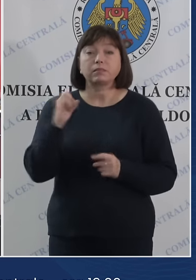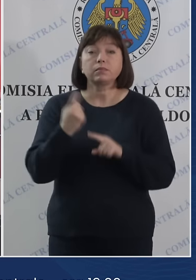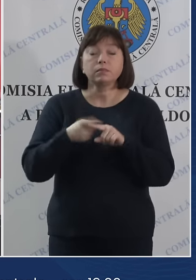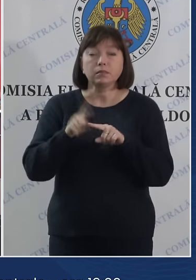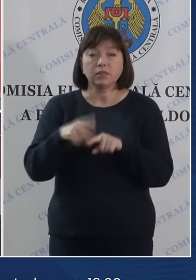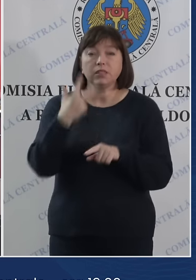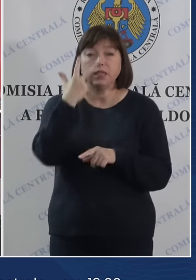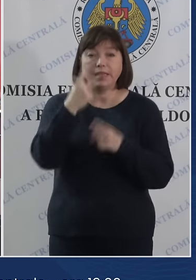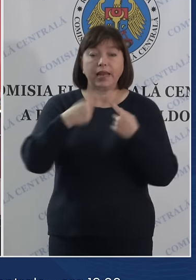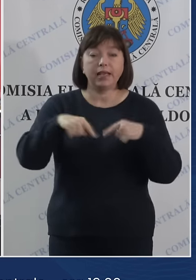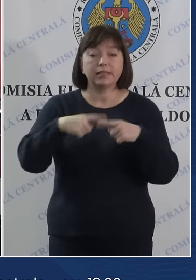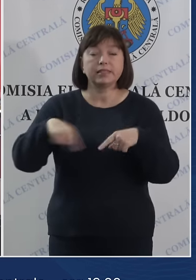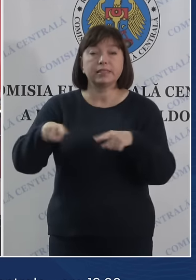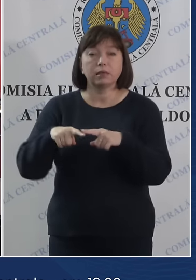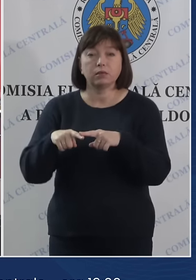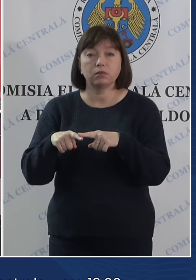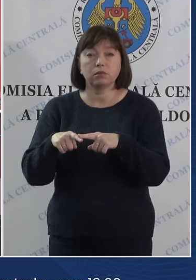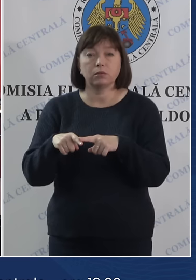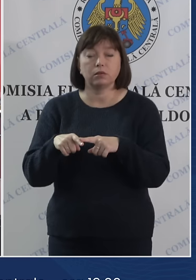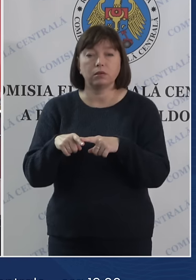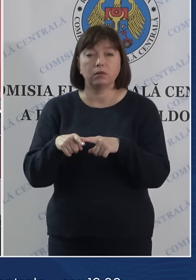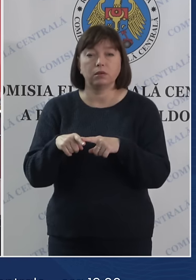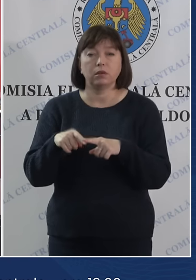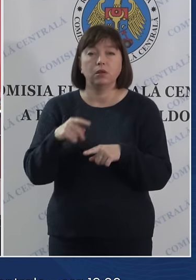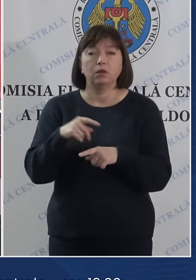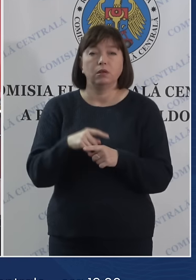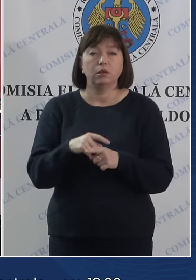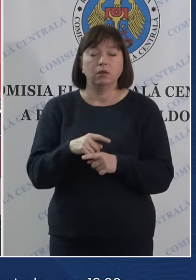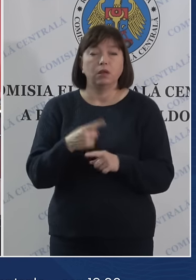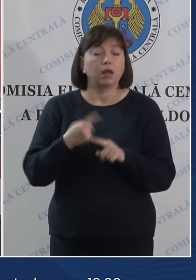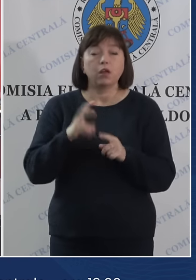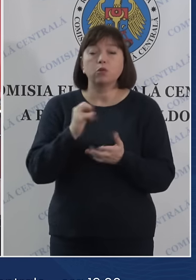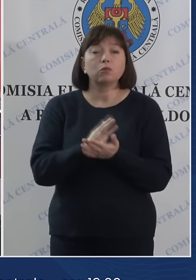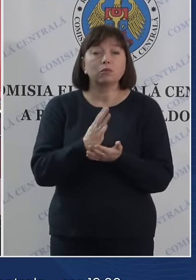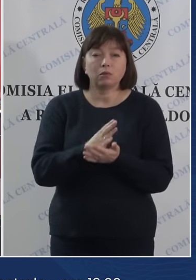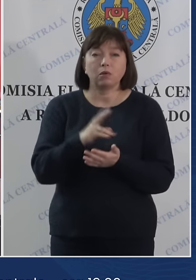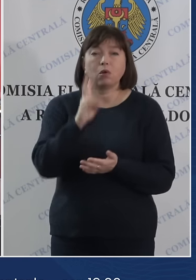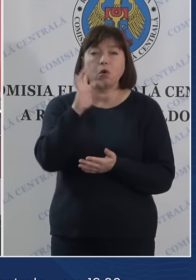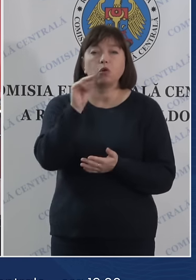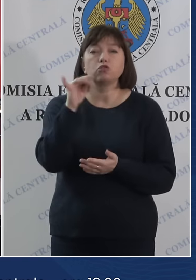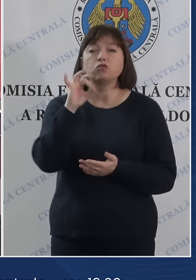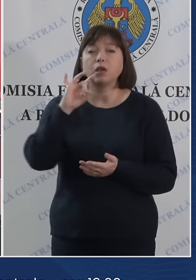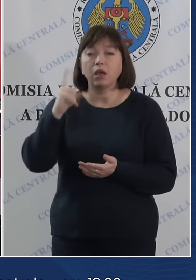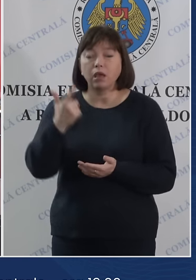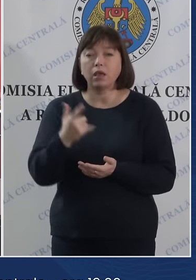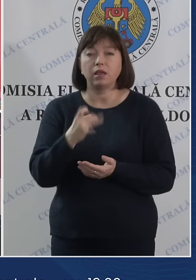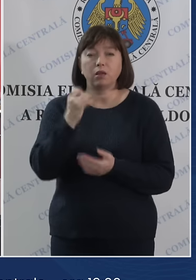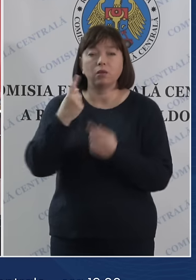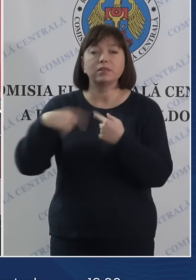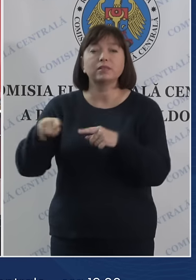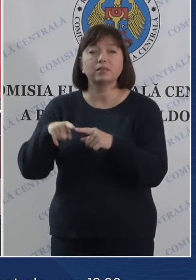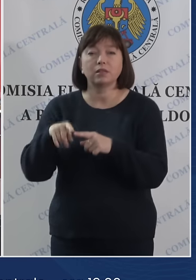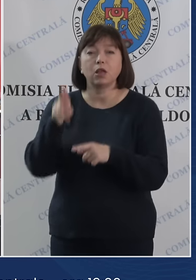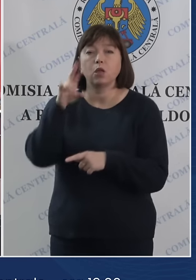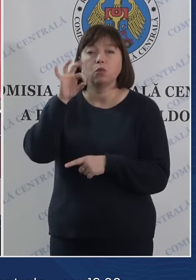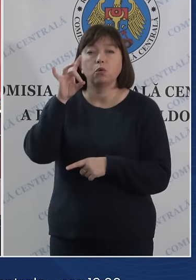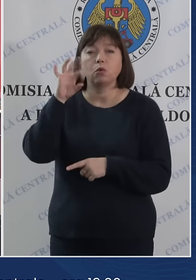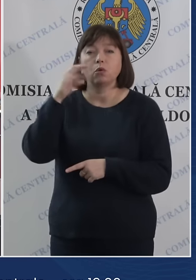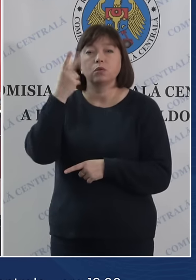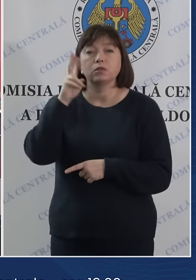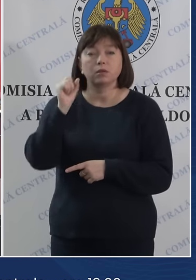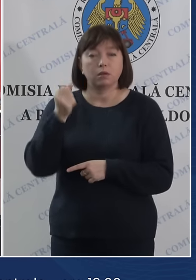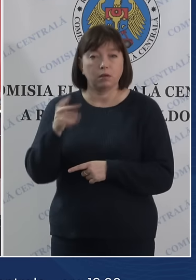la trei secții, care două sunt situate în localitatea Cocier și o secție de votare în localitatea Doroscaie.